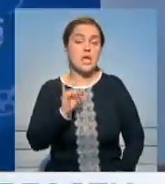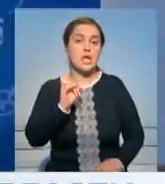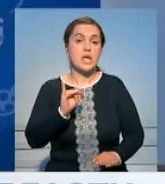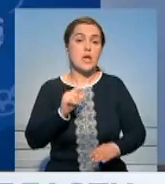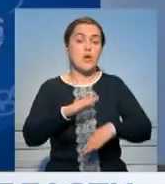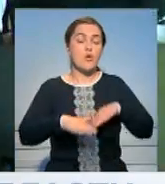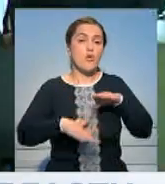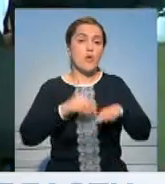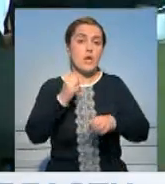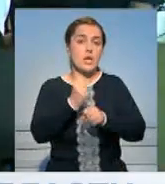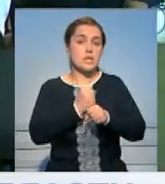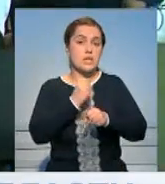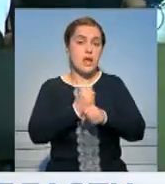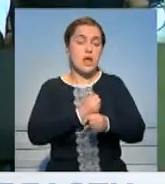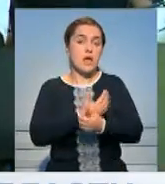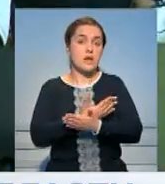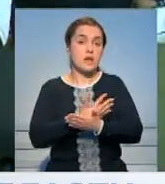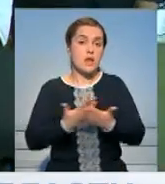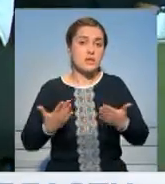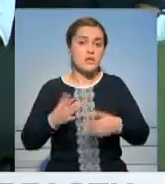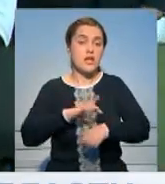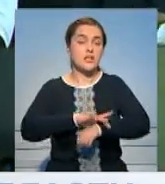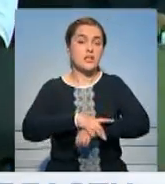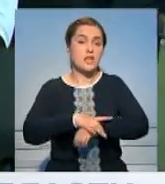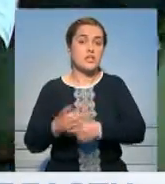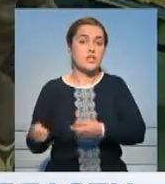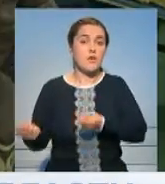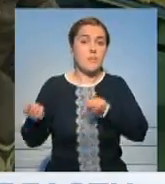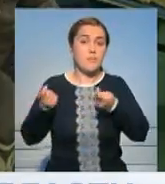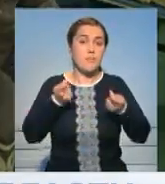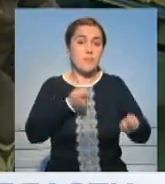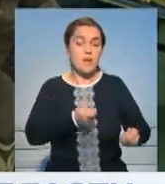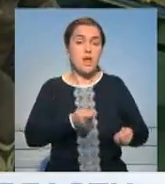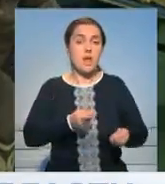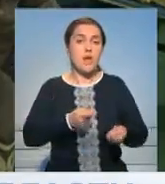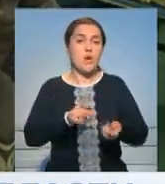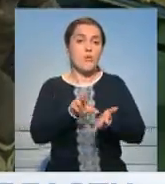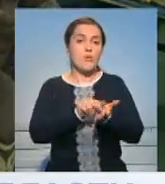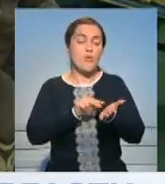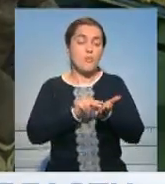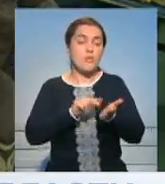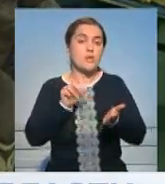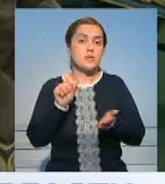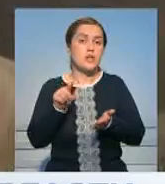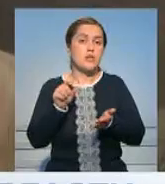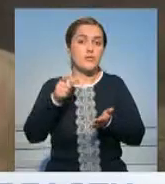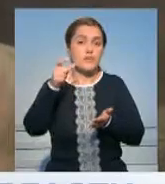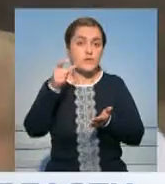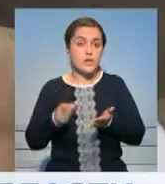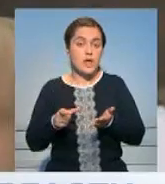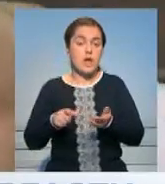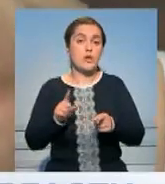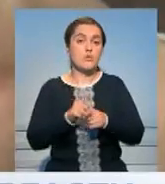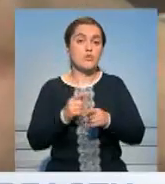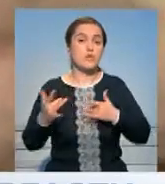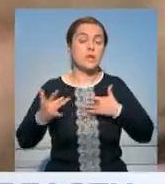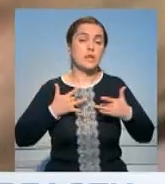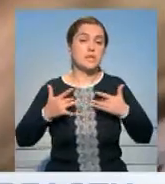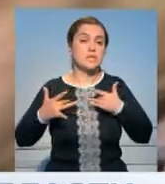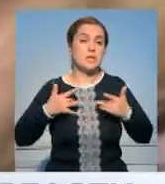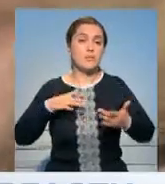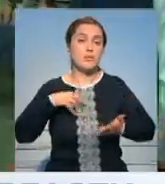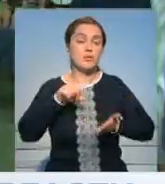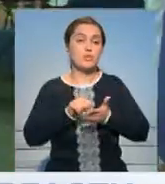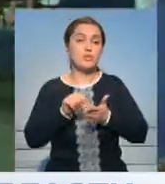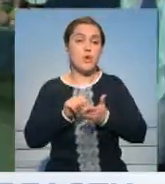именитых ремесленников региона. В Ташкент привезли копию знаменитого «Золотого человека». Также в рамках Дней культуры прошел концерт с участием